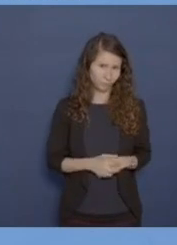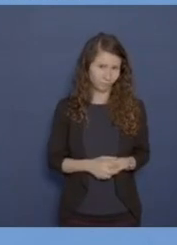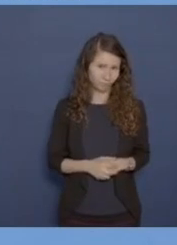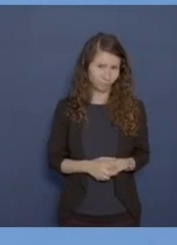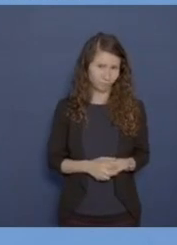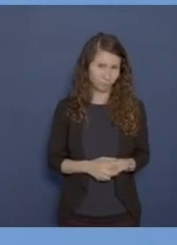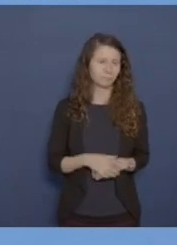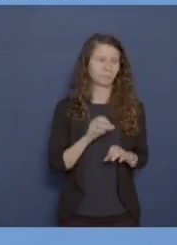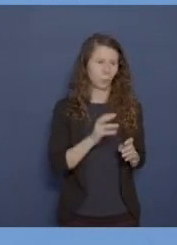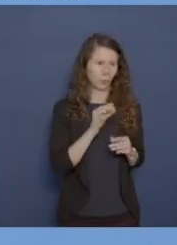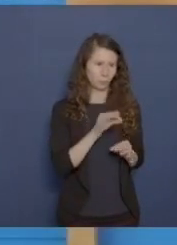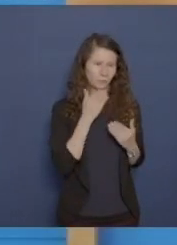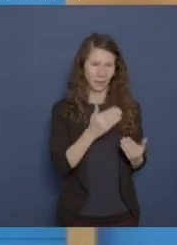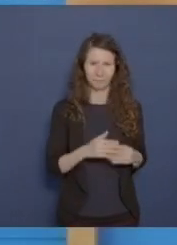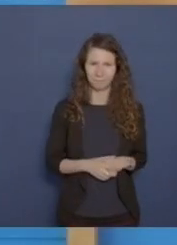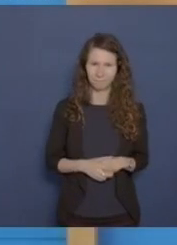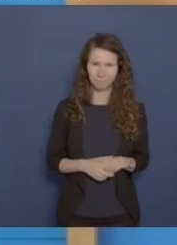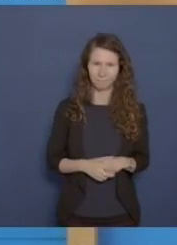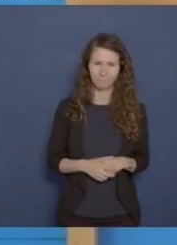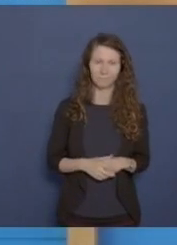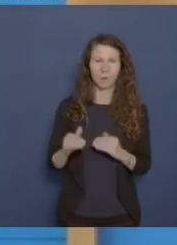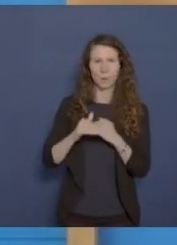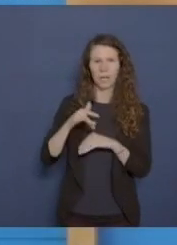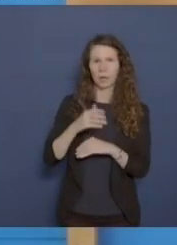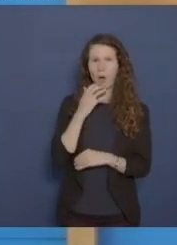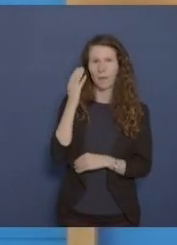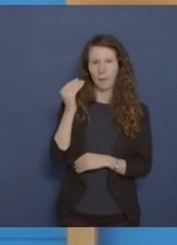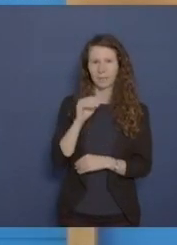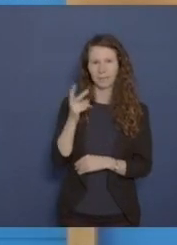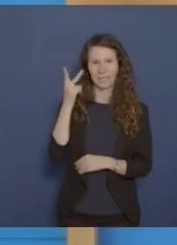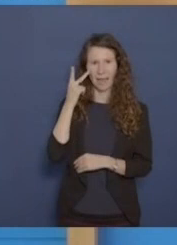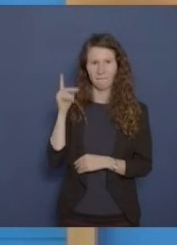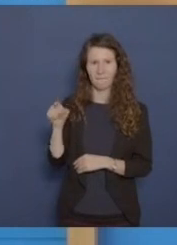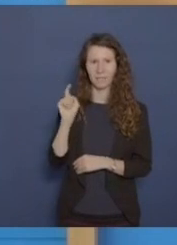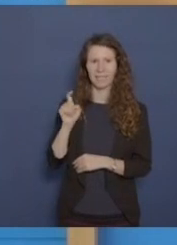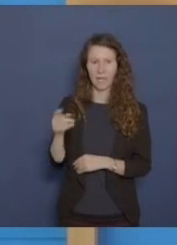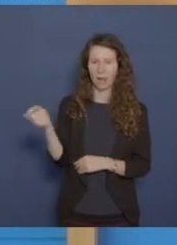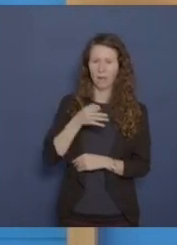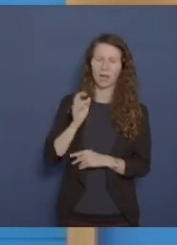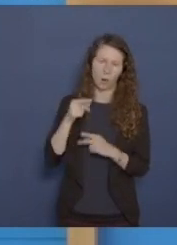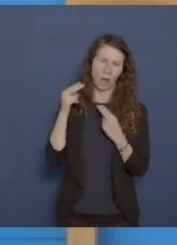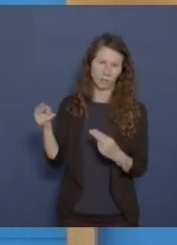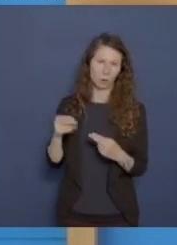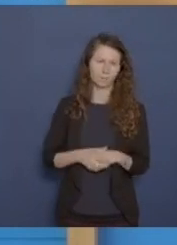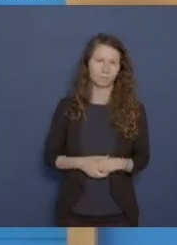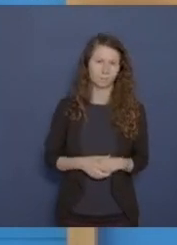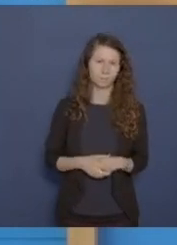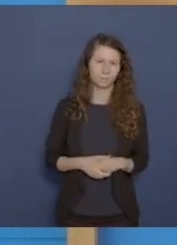Okay. Gut. Danke. So, damit sehe ich auch die Frage von der Kollegin Hoffmann vom ZDF digital beantwortet.